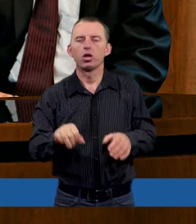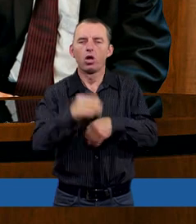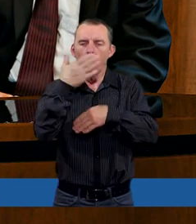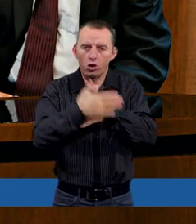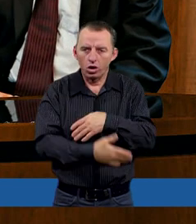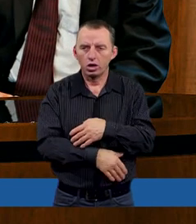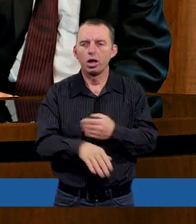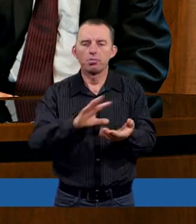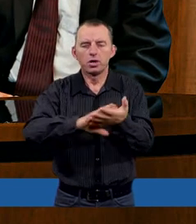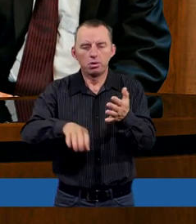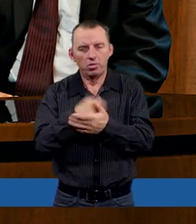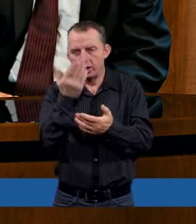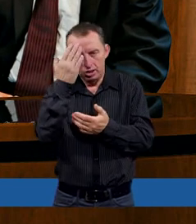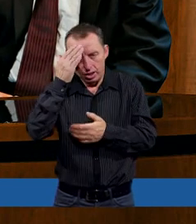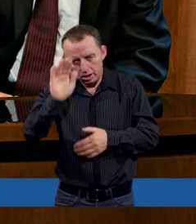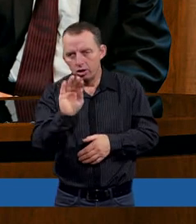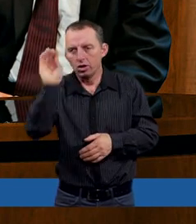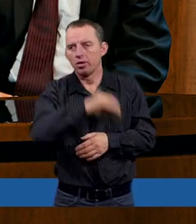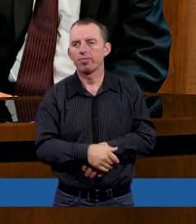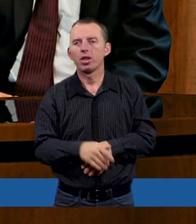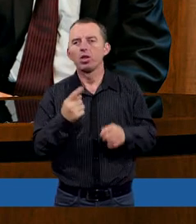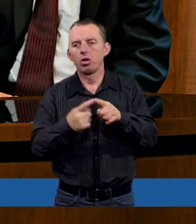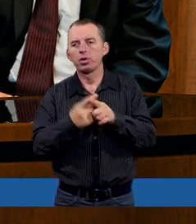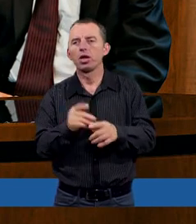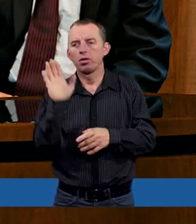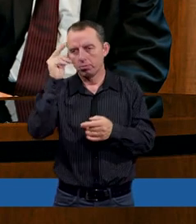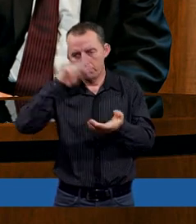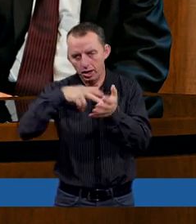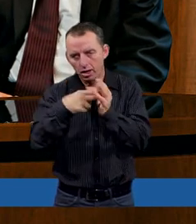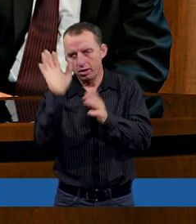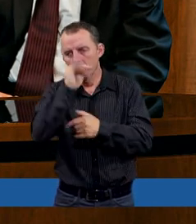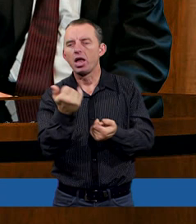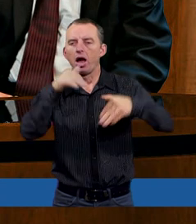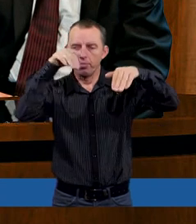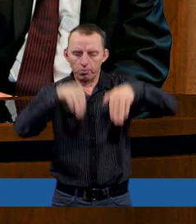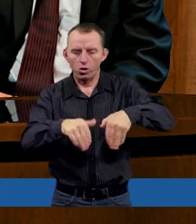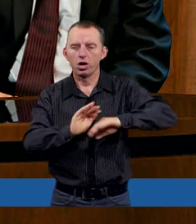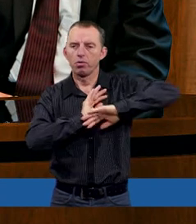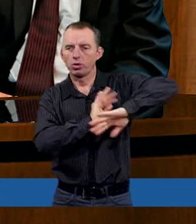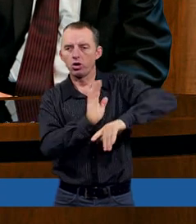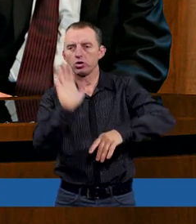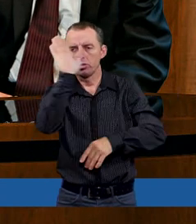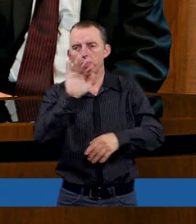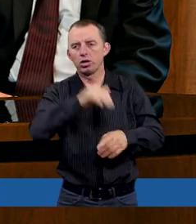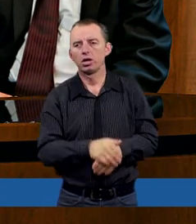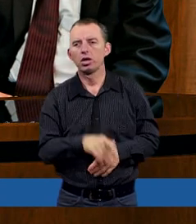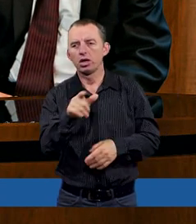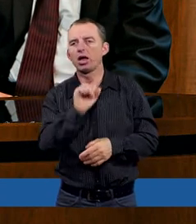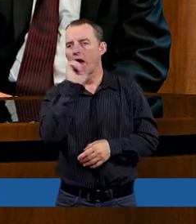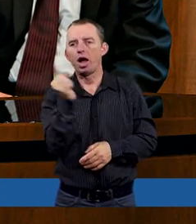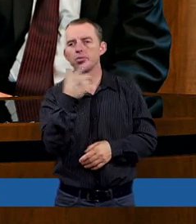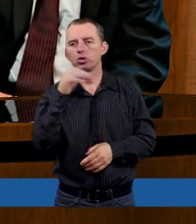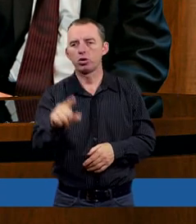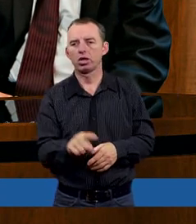końca dobrze Biblii nie znający jeszcze, a cóż, dopiero zamysły Boże. Jak ja mam bronić Boga? Taki absolut.